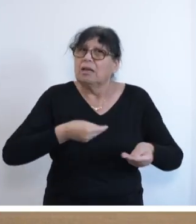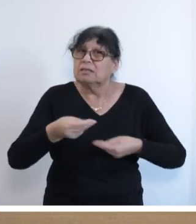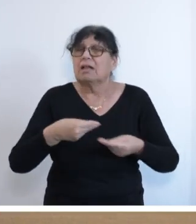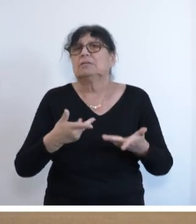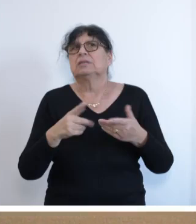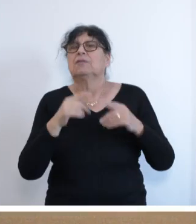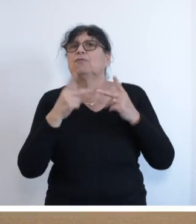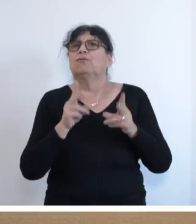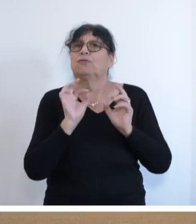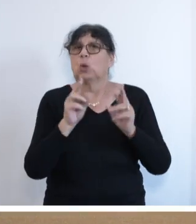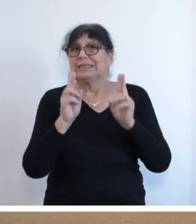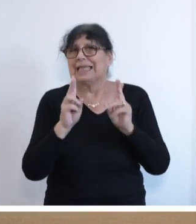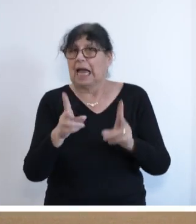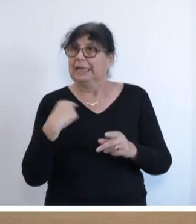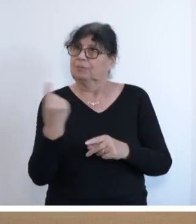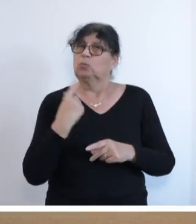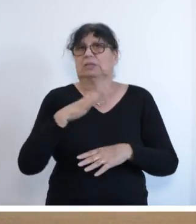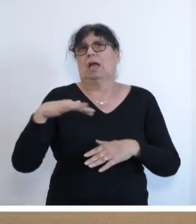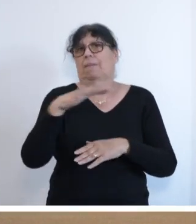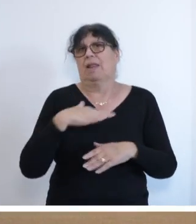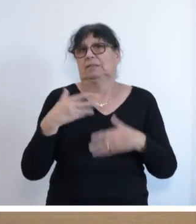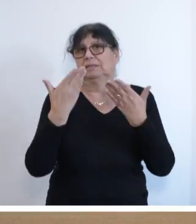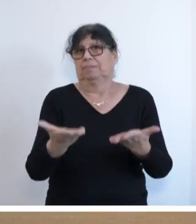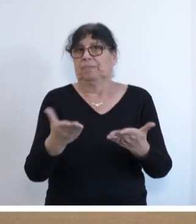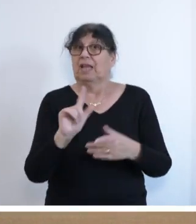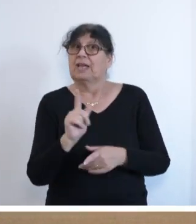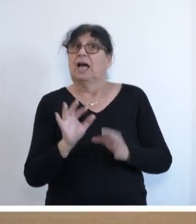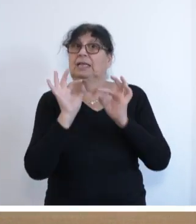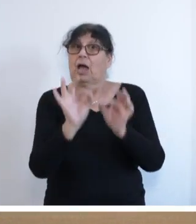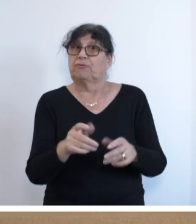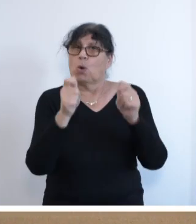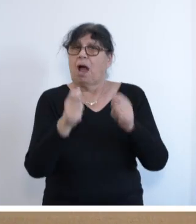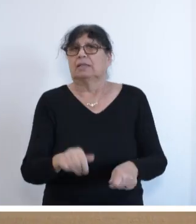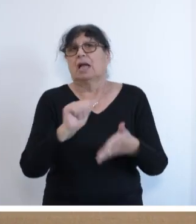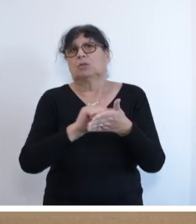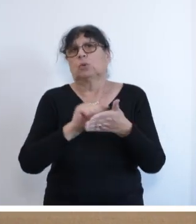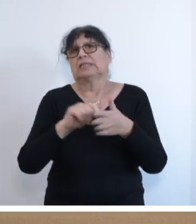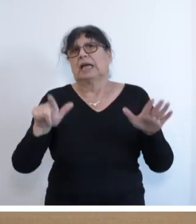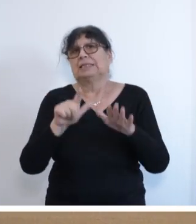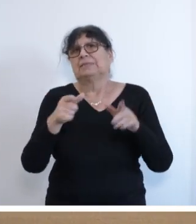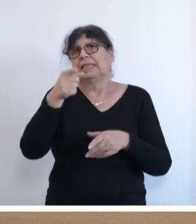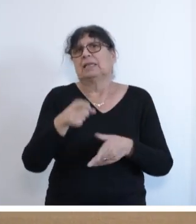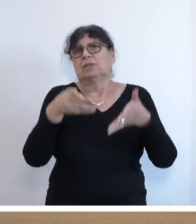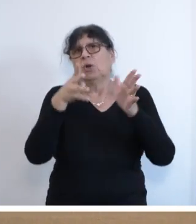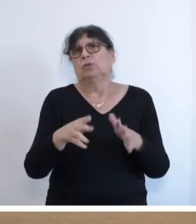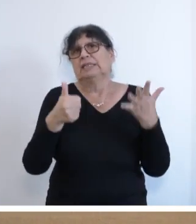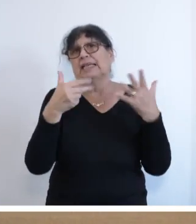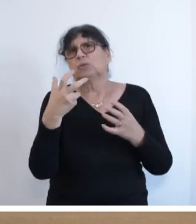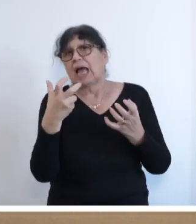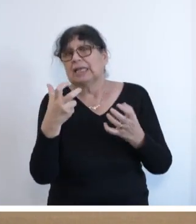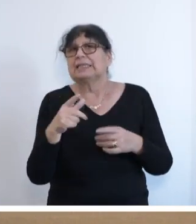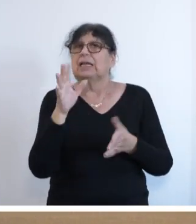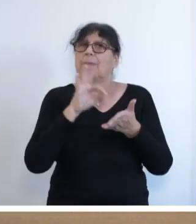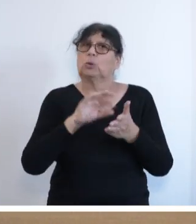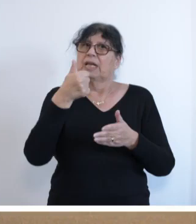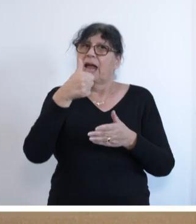Sicherheit in unserem Land eingebracht. Wer dafür ist, dass der Antrag, Drucksache 17 986, als